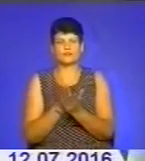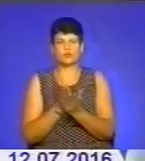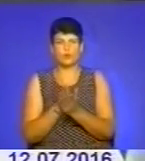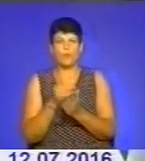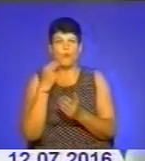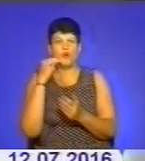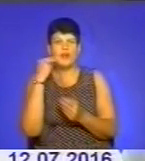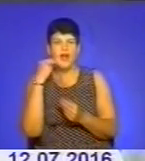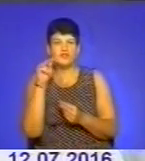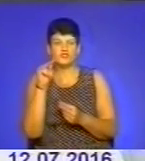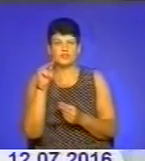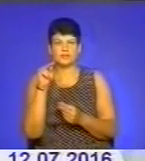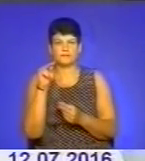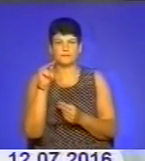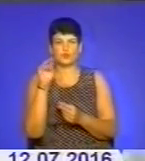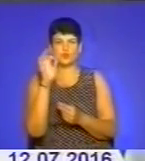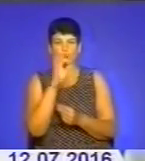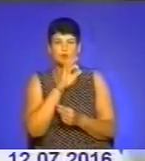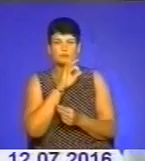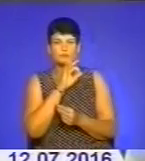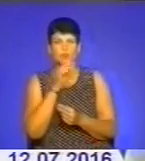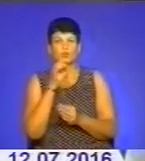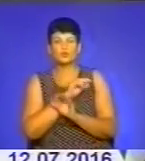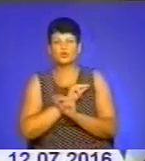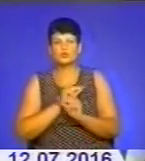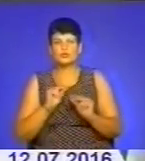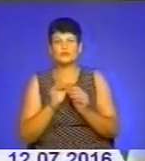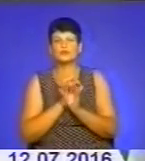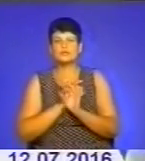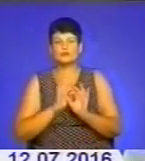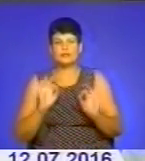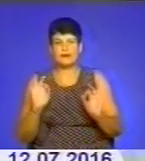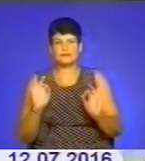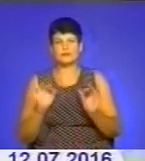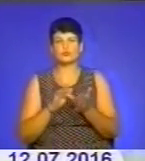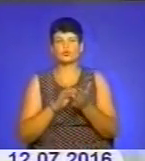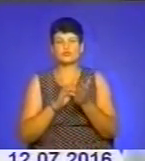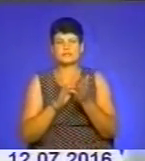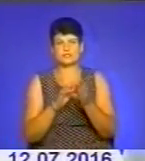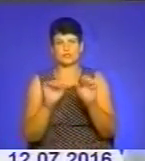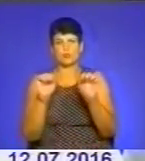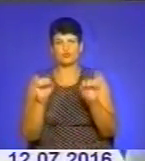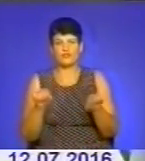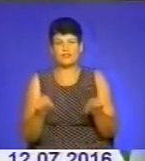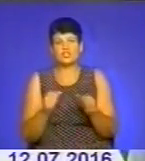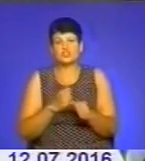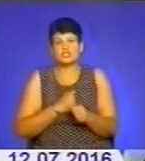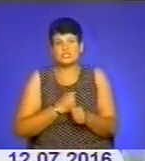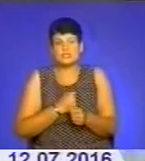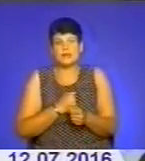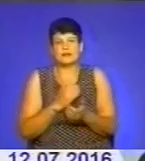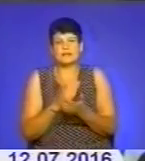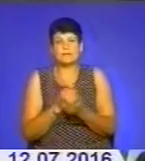вдосконалення, адже маємо дуже прекрасний туристичний потенціал. І, на жаль, не є так багато закладів